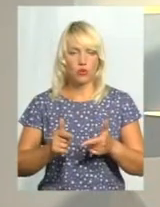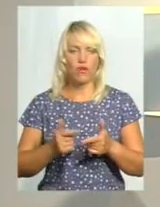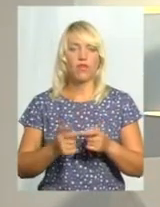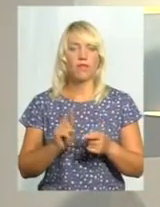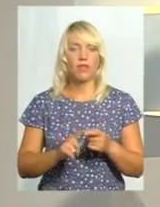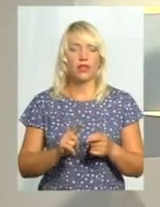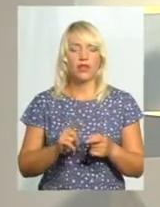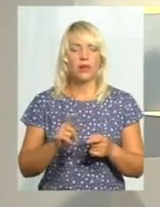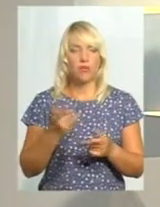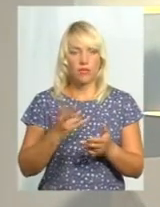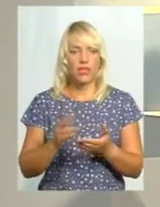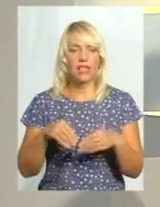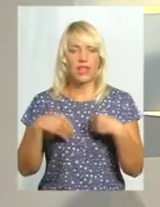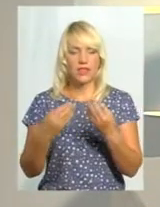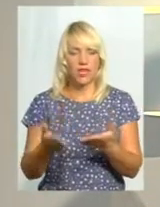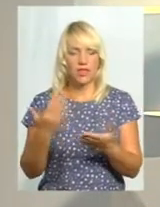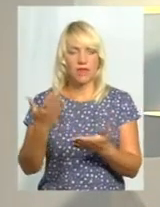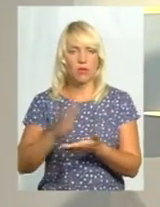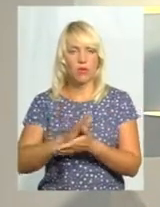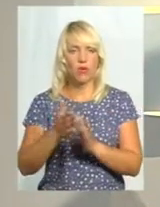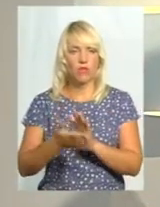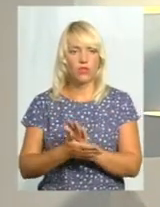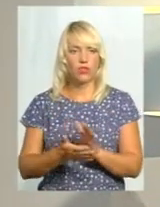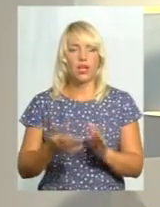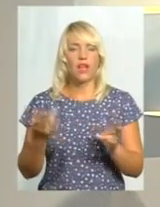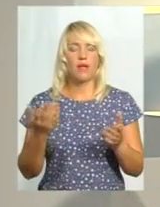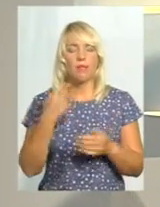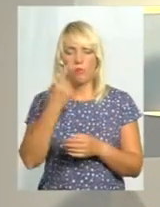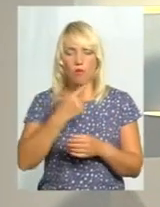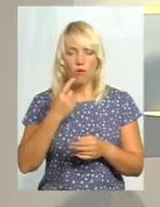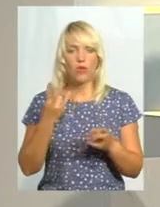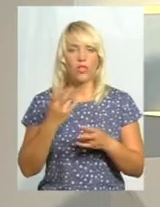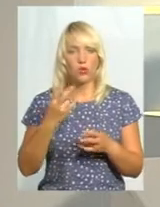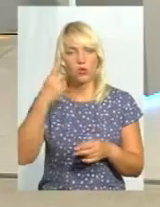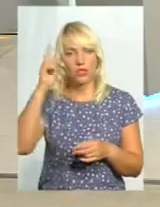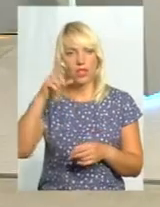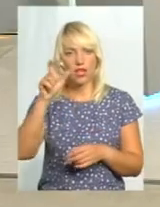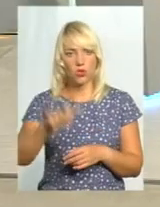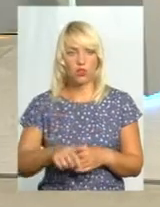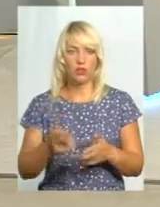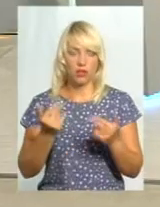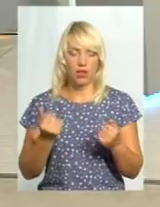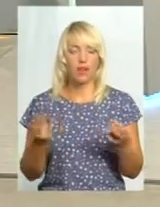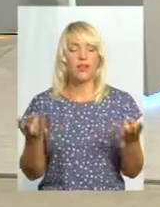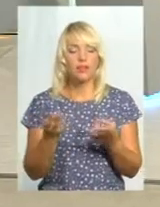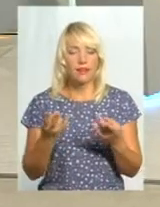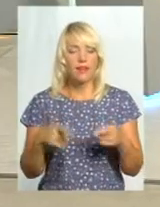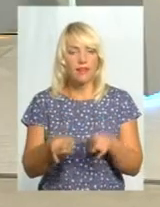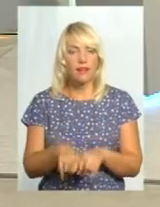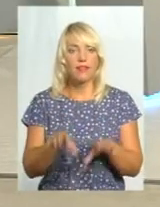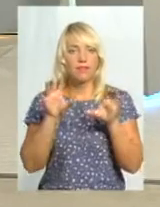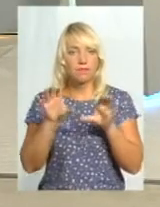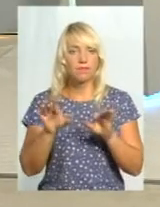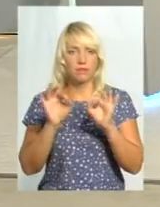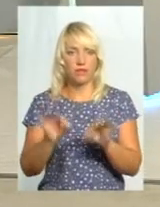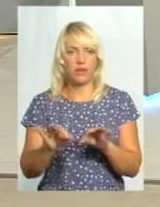зобов договір мовою, якою розмовляє людина. Так? Так має бути. Так має бути. Так має